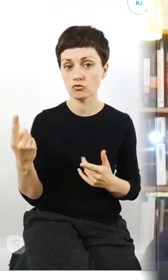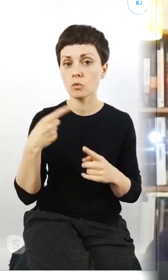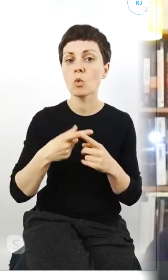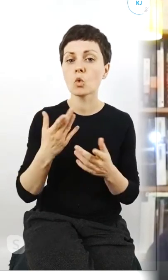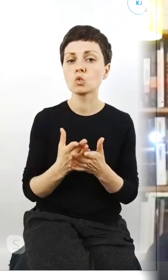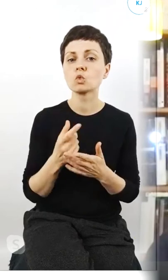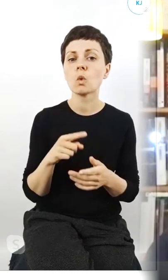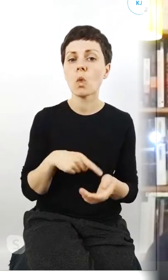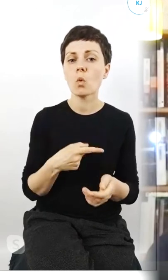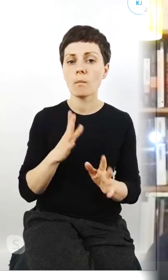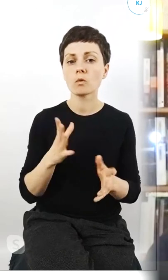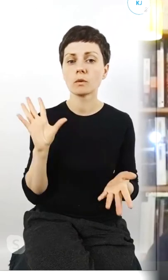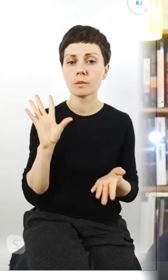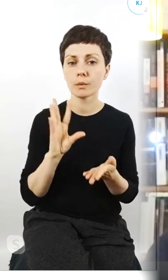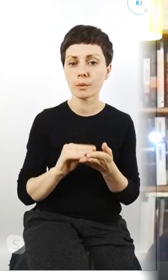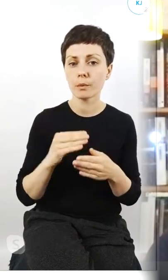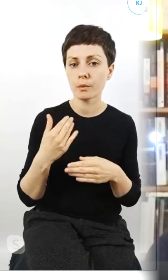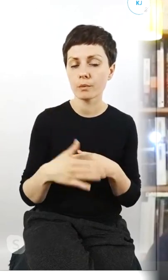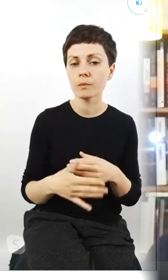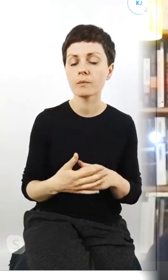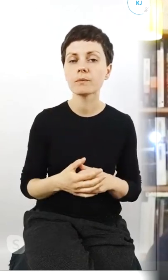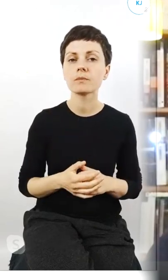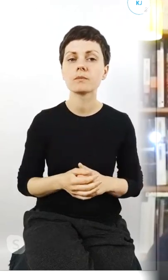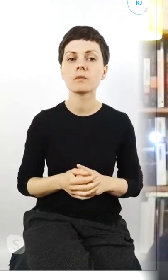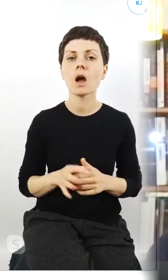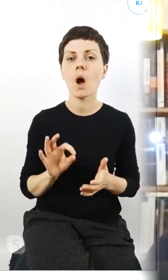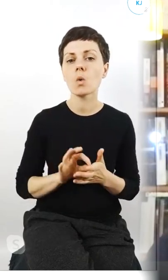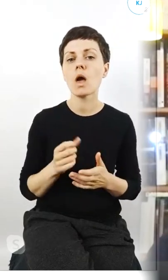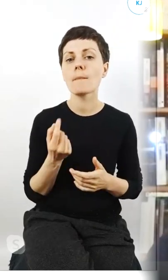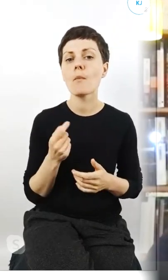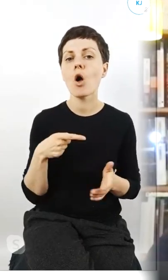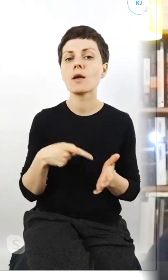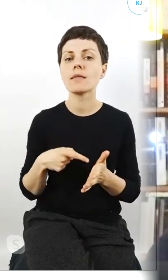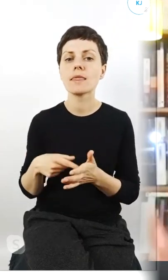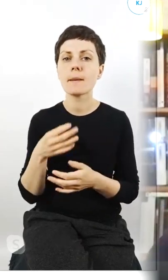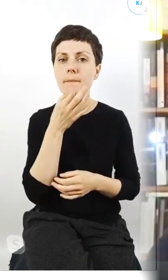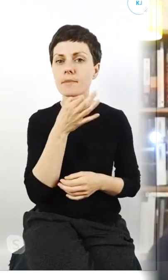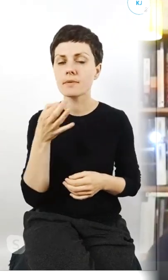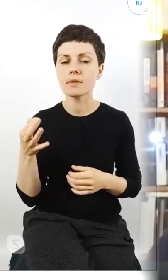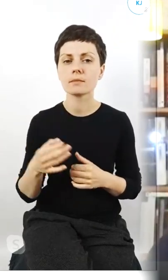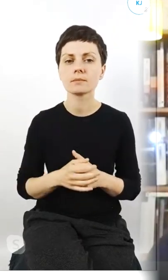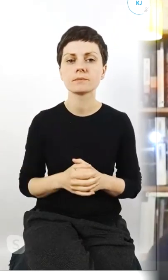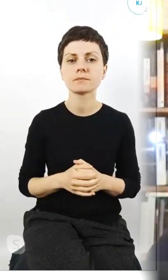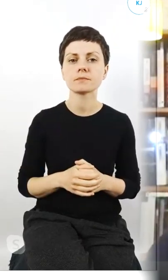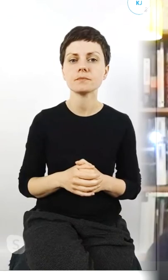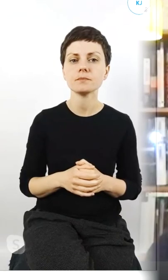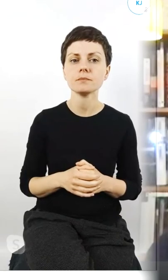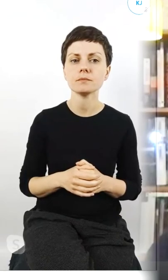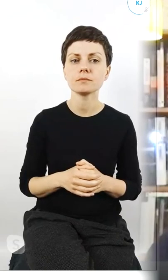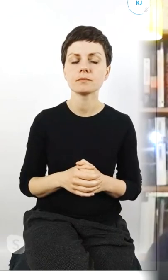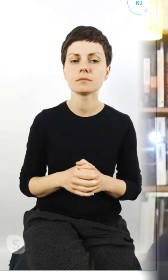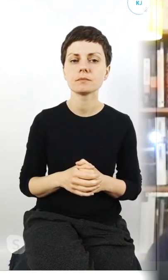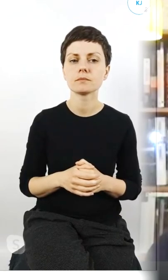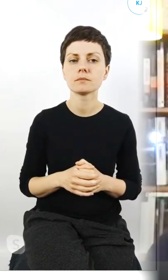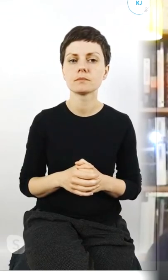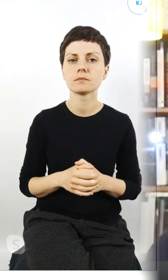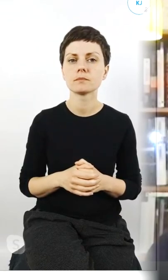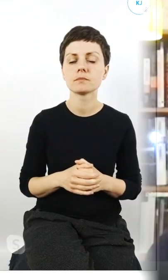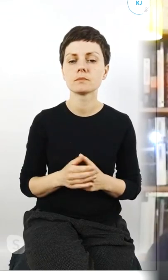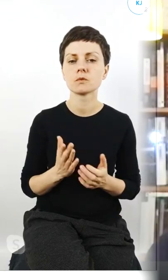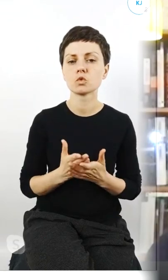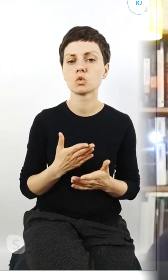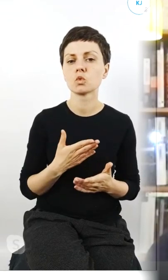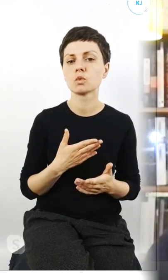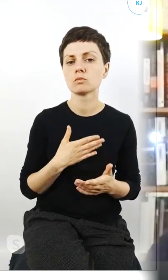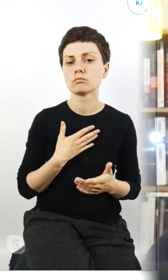więc moment na ostatnie pytania bo tu już nam się domyka ta dyskusja